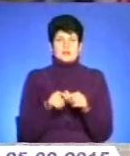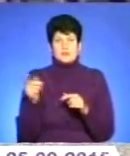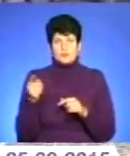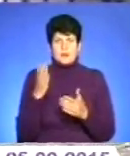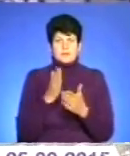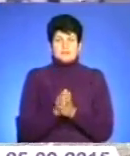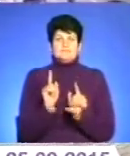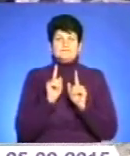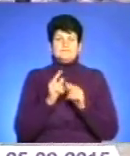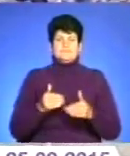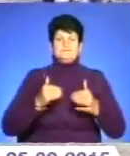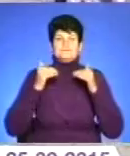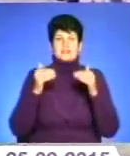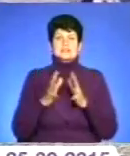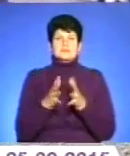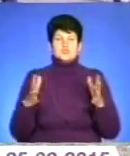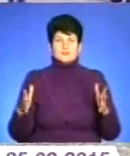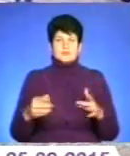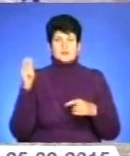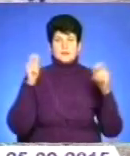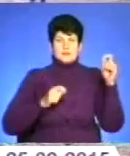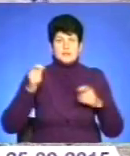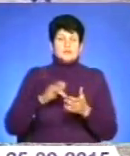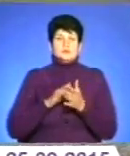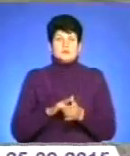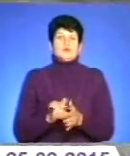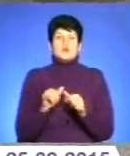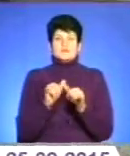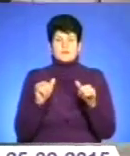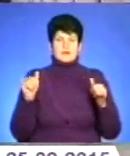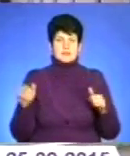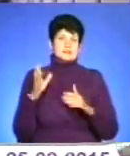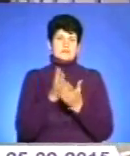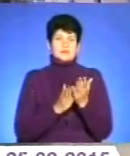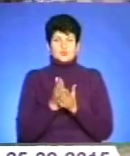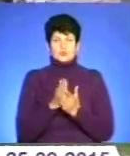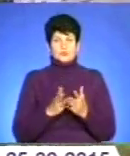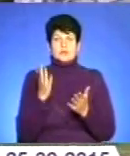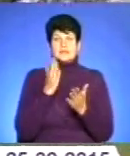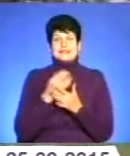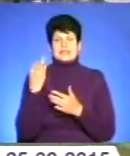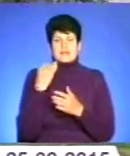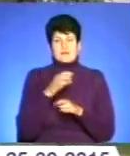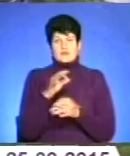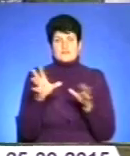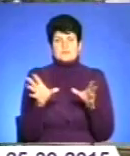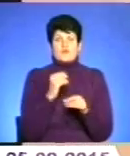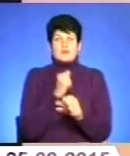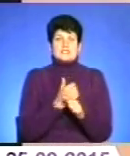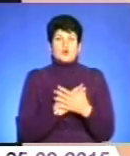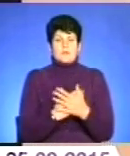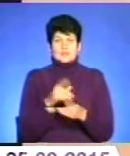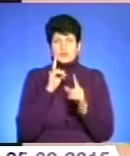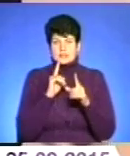помітний поступ. Збільшився потік туристів, розвивається інфраструктура, втілюють цікаві проекти. У співпраці з громадською радою створили